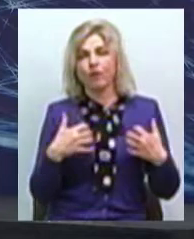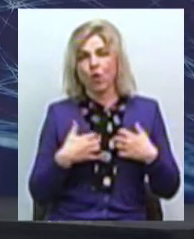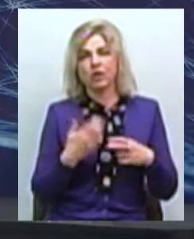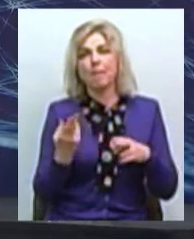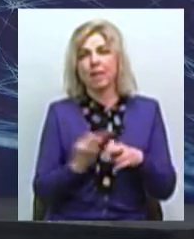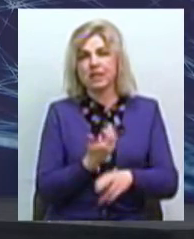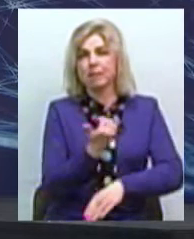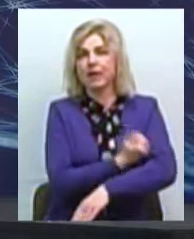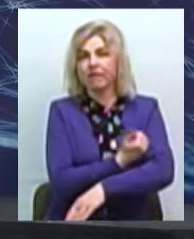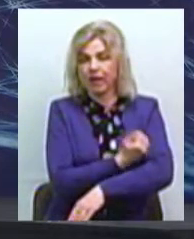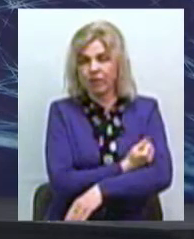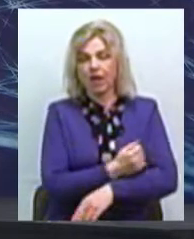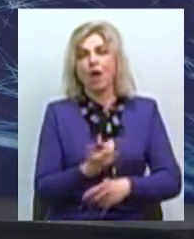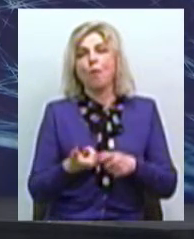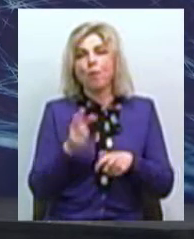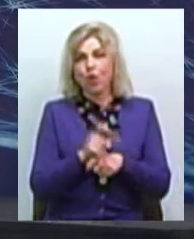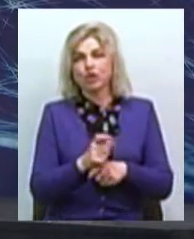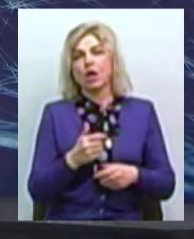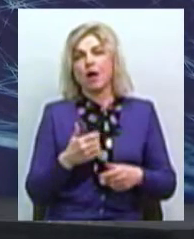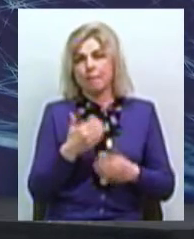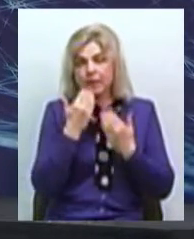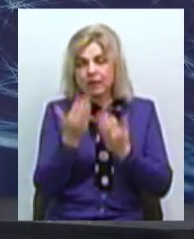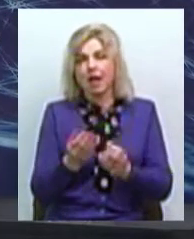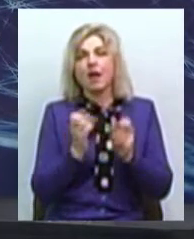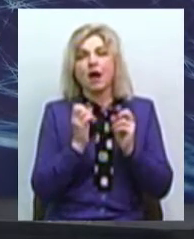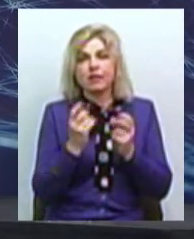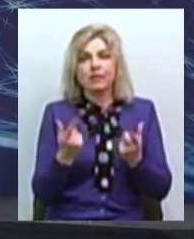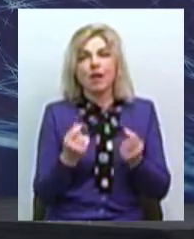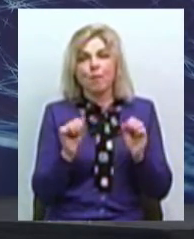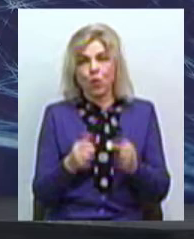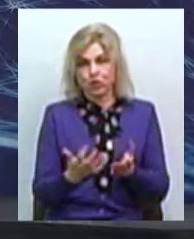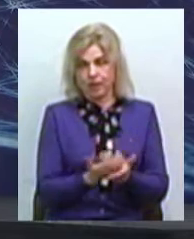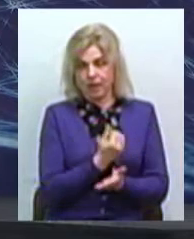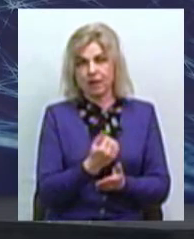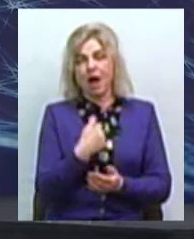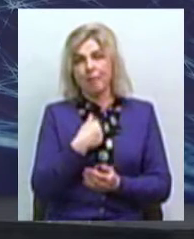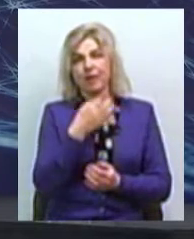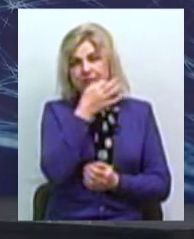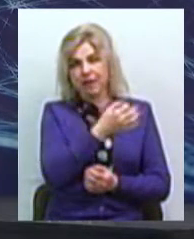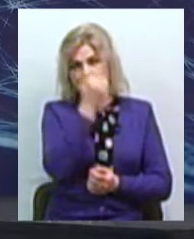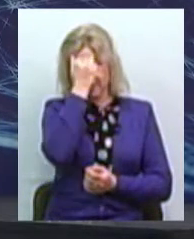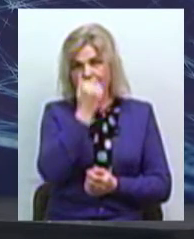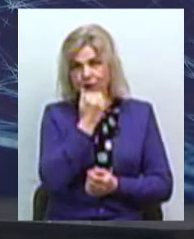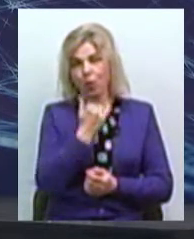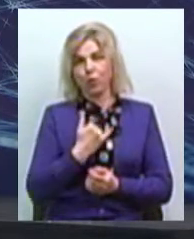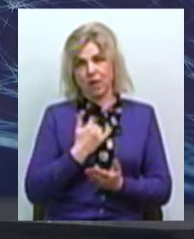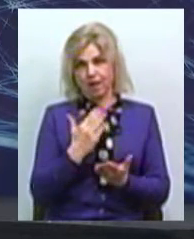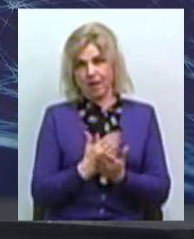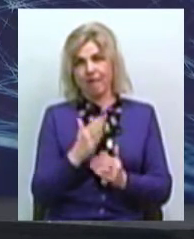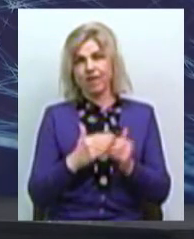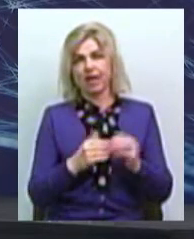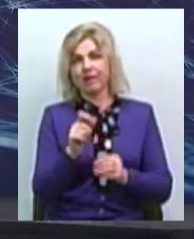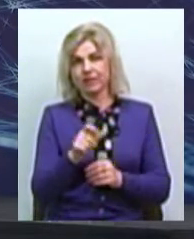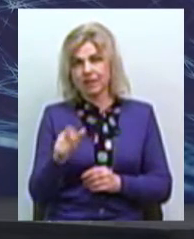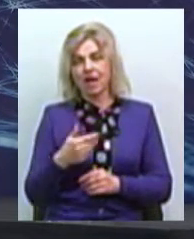Велика кількість людей питала, як допомогти. Можливо, ми могли б зловити. Я кажу, дякую, у нас для цього є фахівці, ми це зробимо самостійно. Але було дуже приємно,